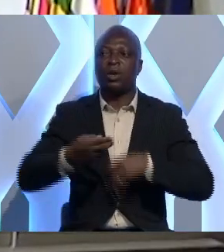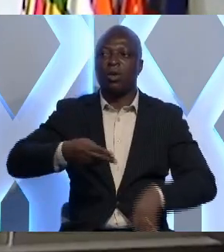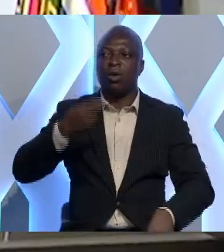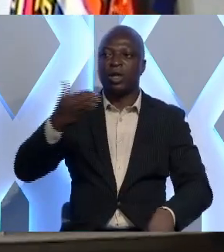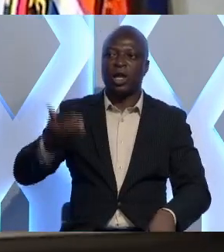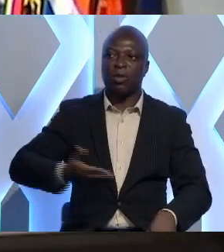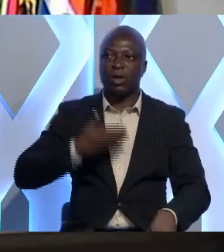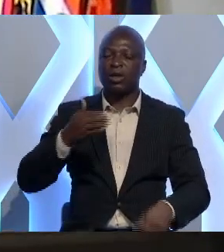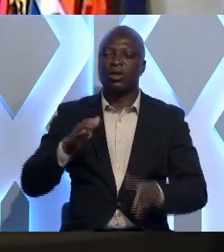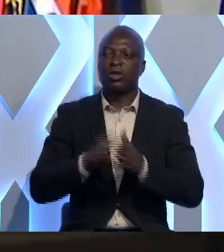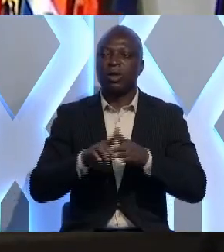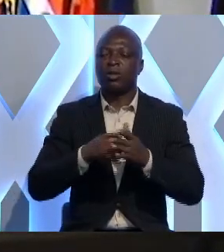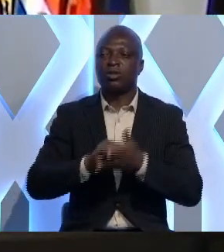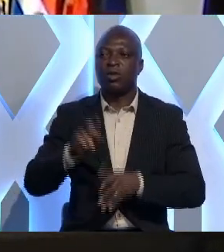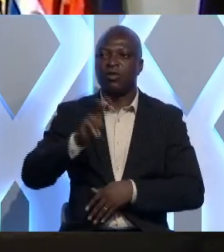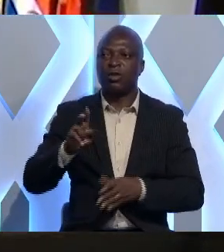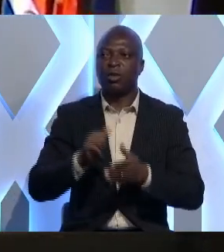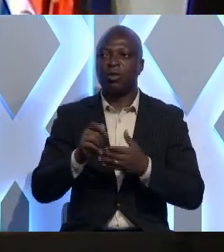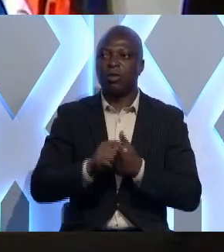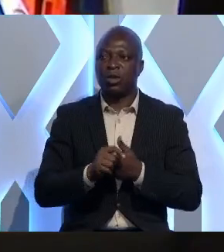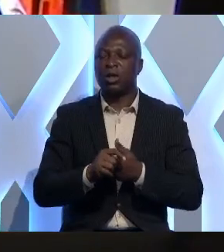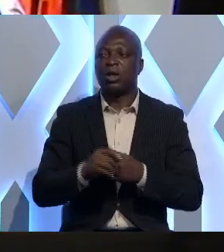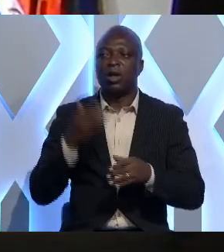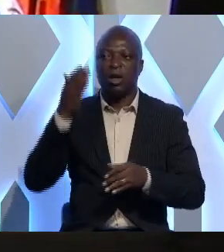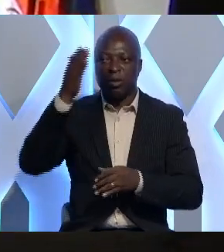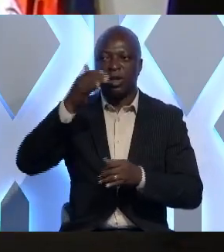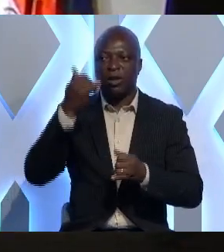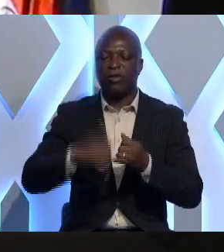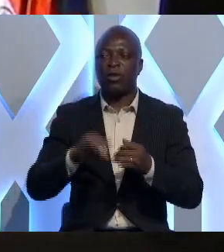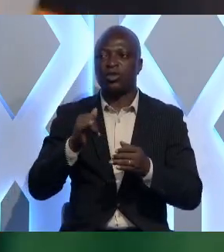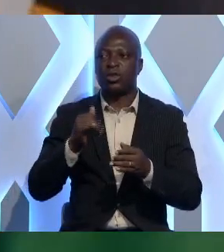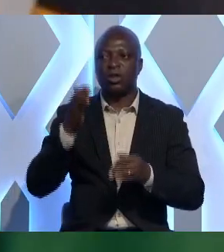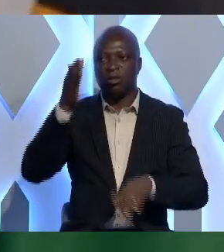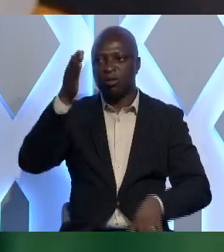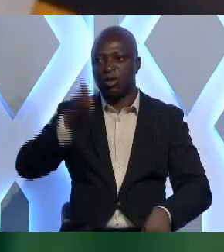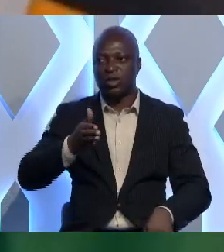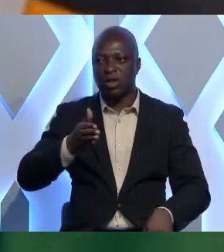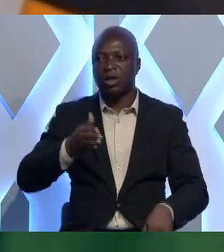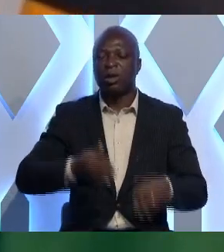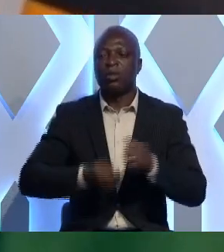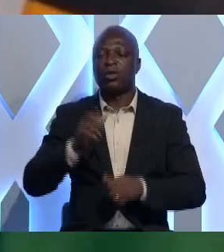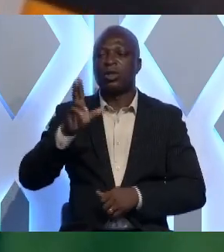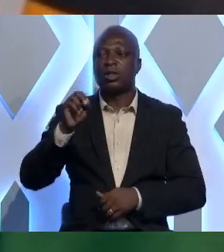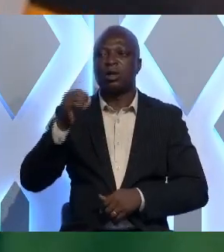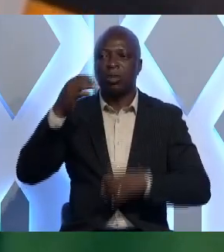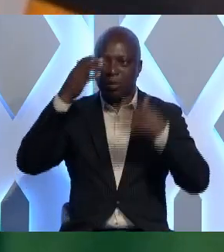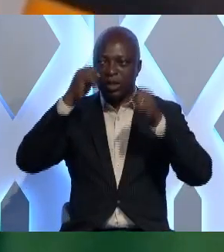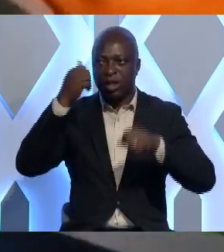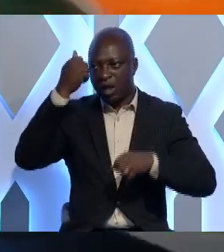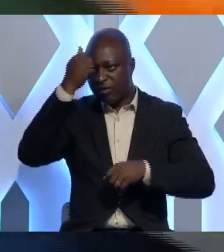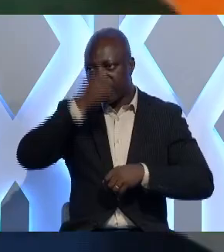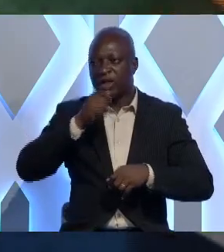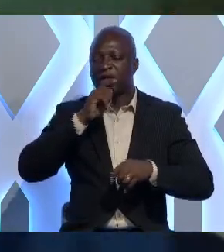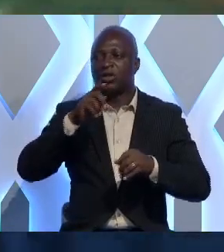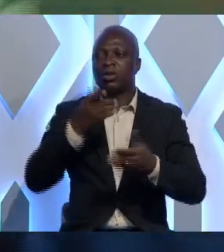Le sommet a démarré ce 22 août et prendra fin le jeudi prochain. Plus de 30 chefs d'États africains